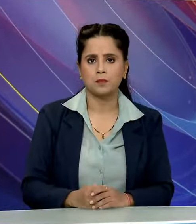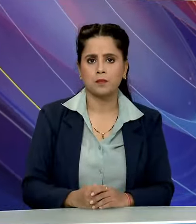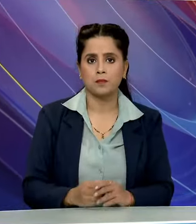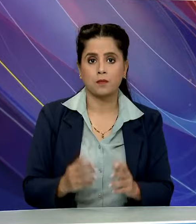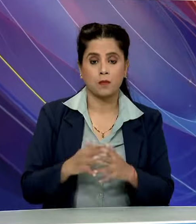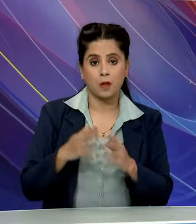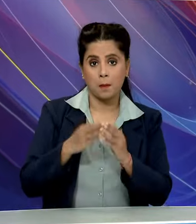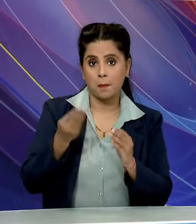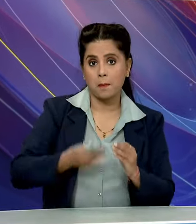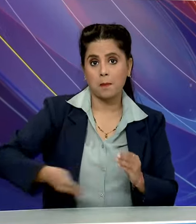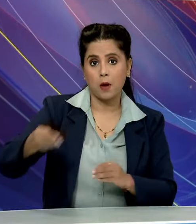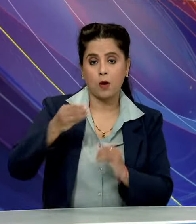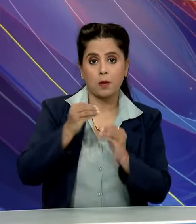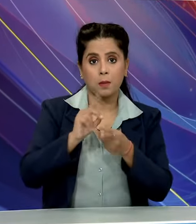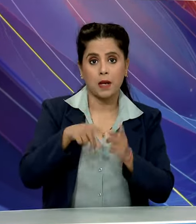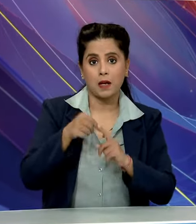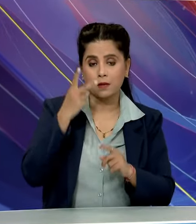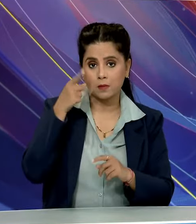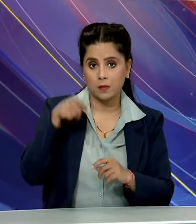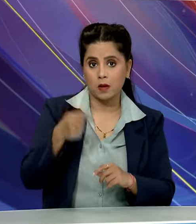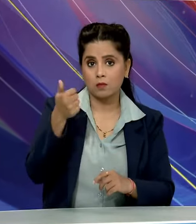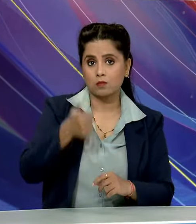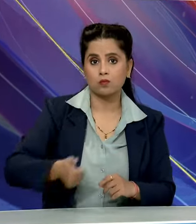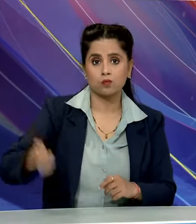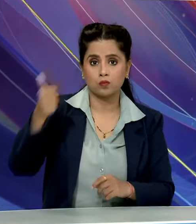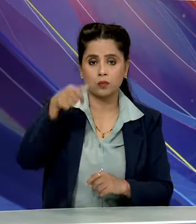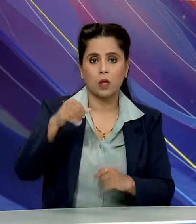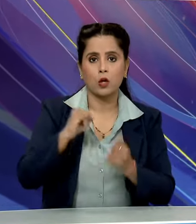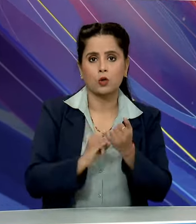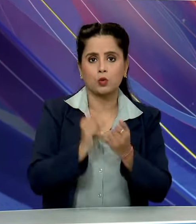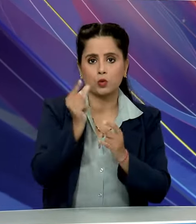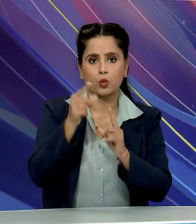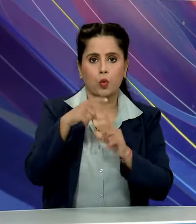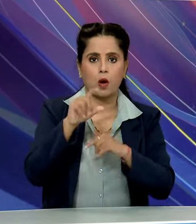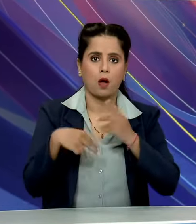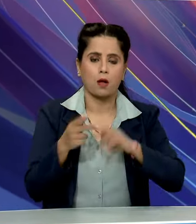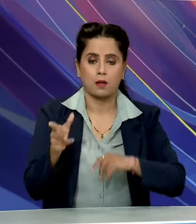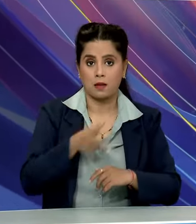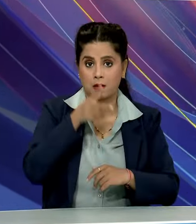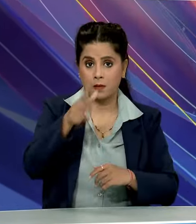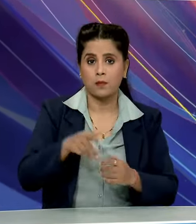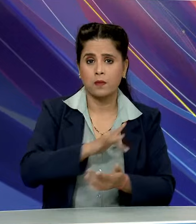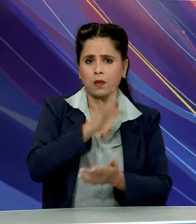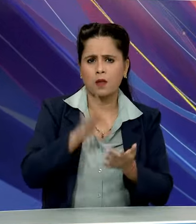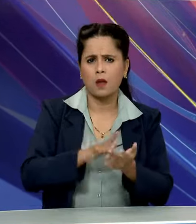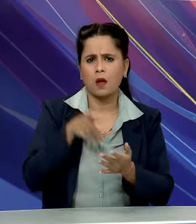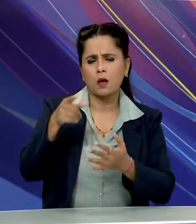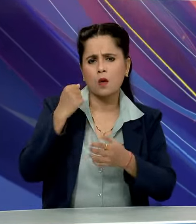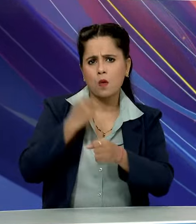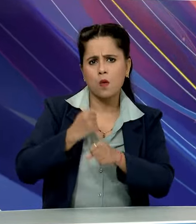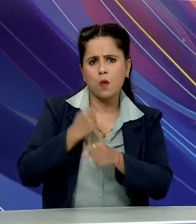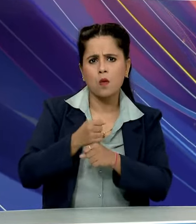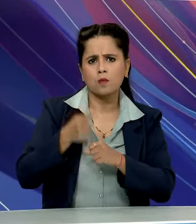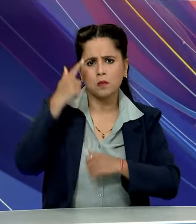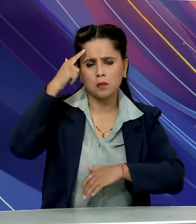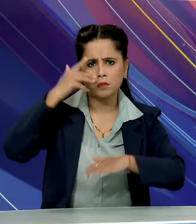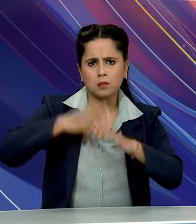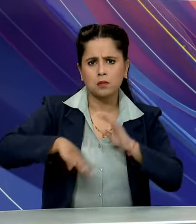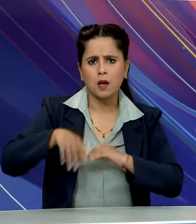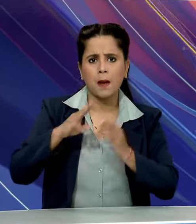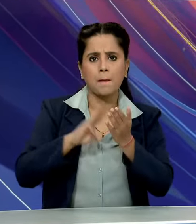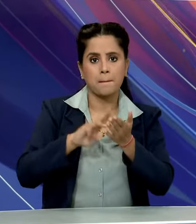पश्चेव बंगाल के भाजपा के प्रदेश अधिक्ष सुकांता मज्यूमदार ने कहा कि केंदर सरकार की योजनाएं